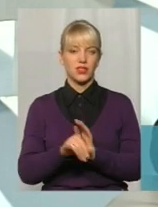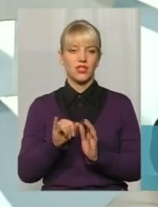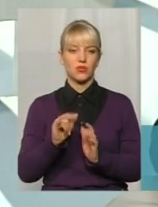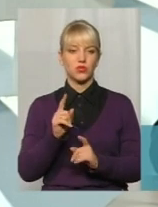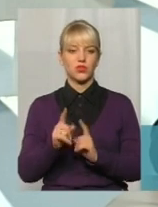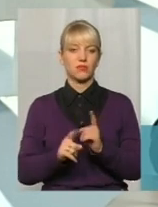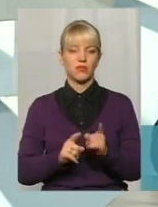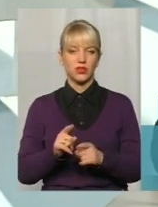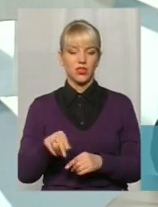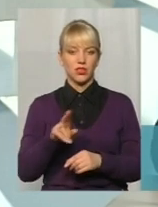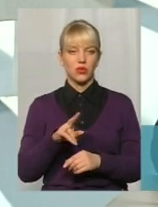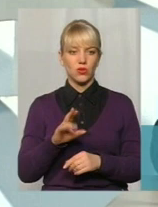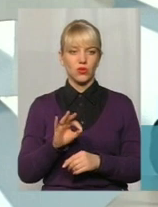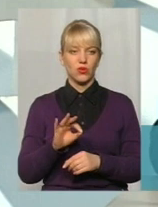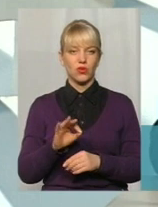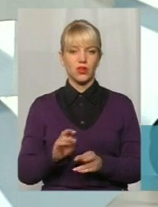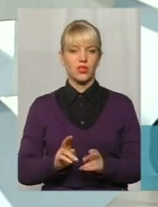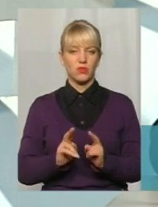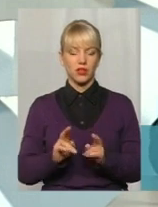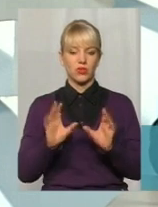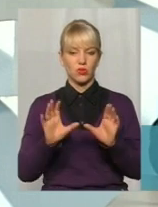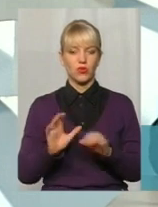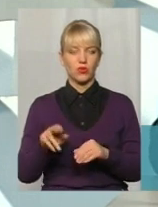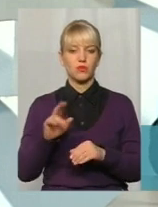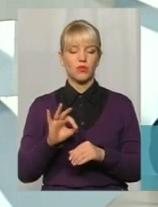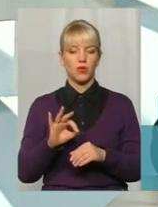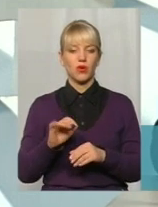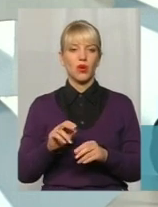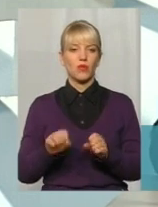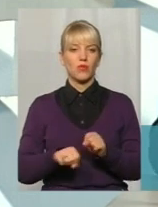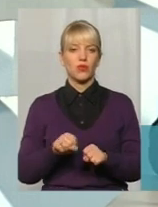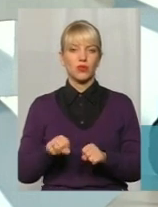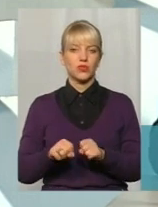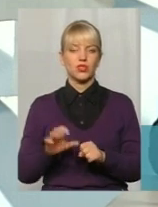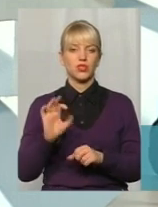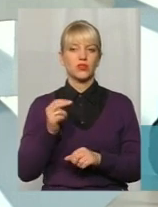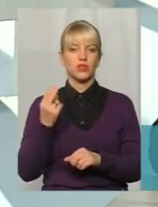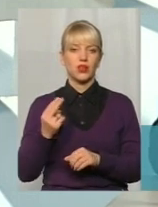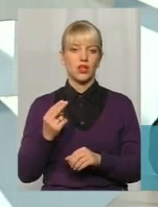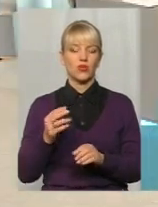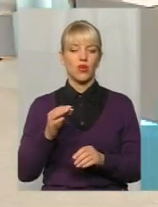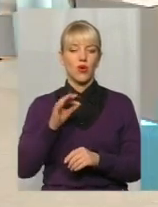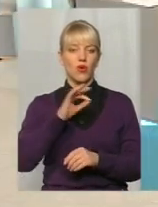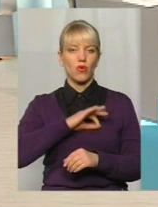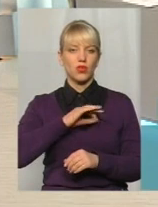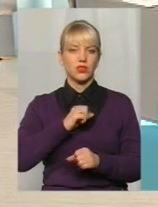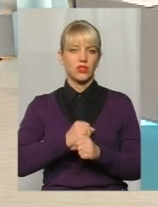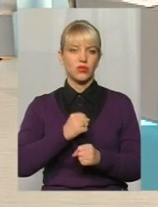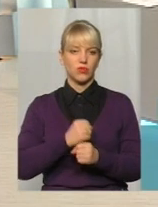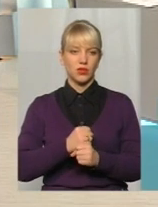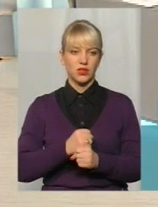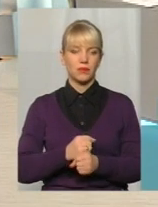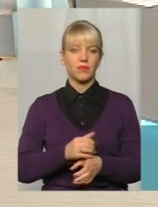кримінального кодексу про адміністративні правопорушення, а саме соціально корисні роботи. Фактично